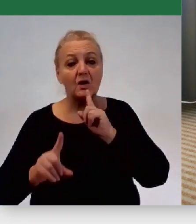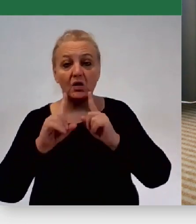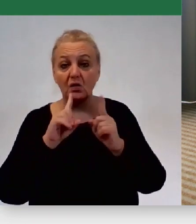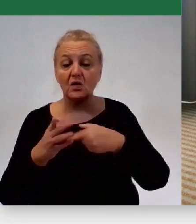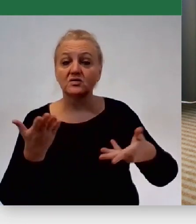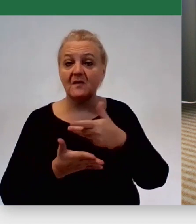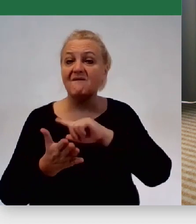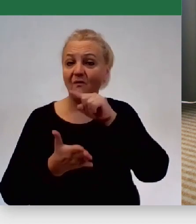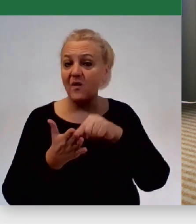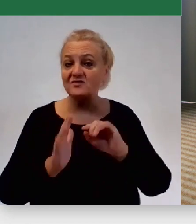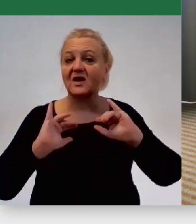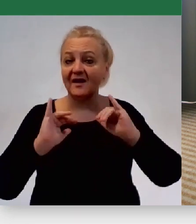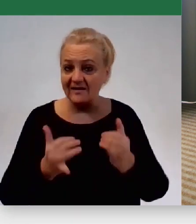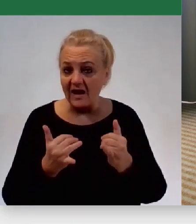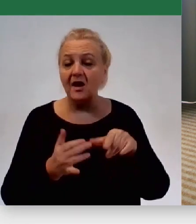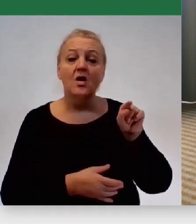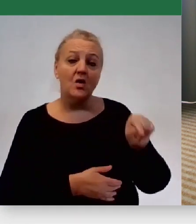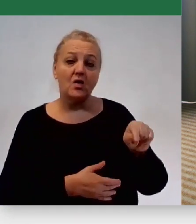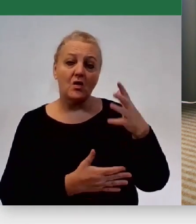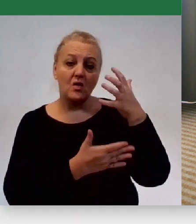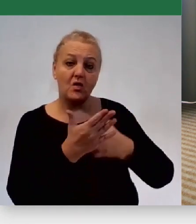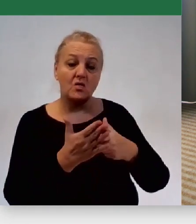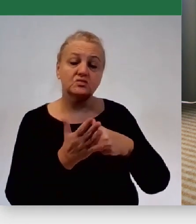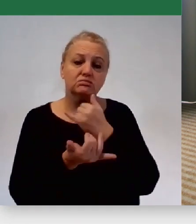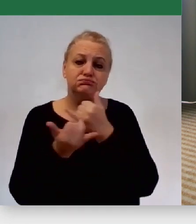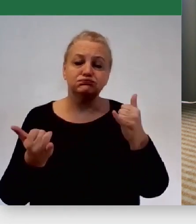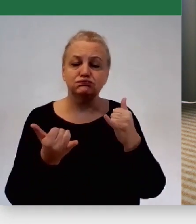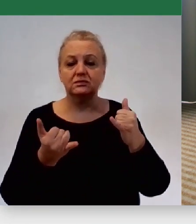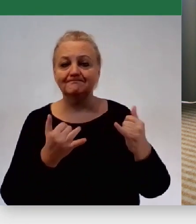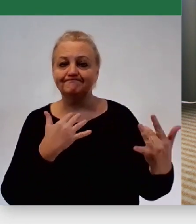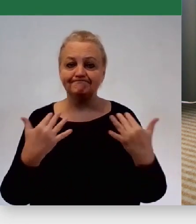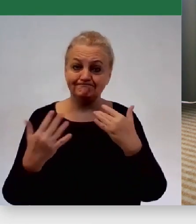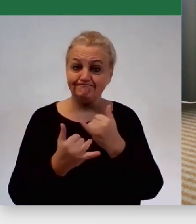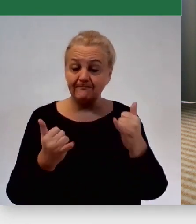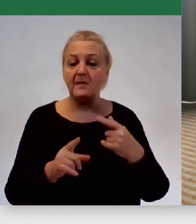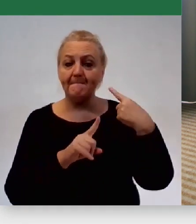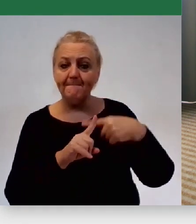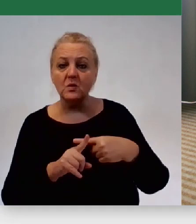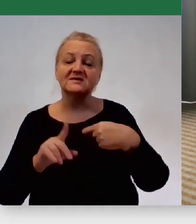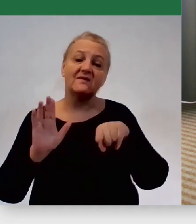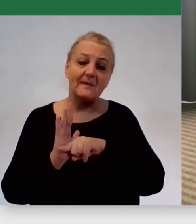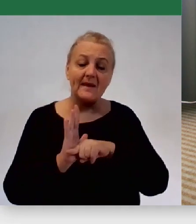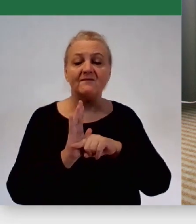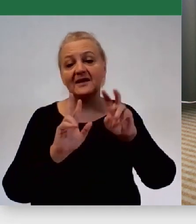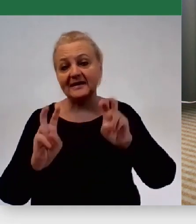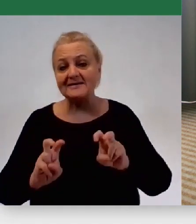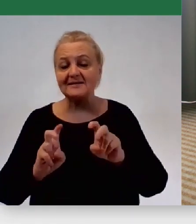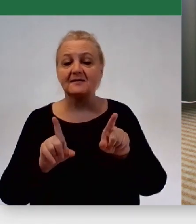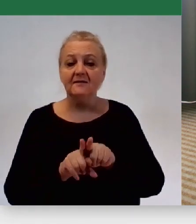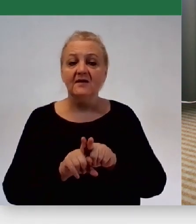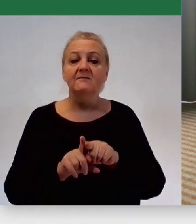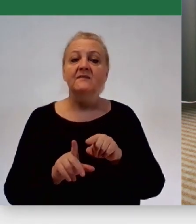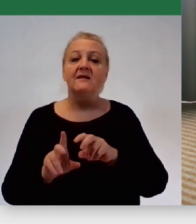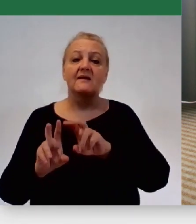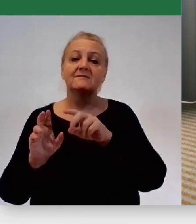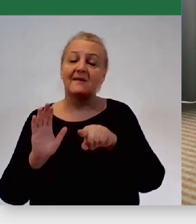tym właśnie, jak wykorzystać różnego typu impulsy i pozytywne, i te negatywne kryzysowe, i raczej tych negatywnych